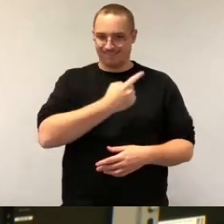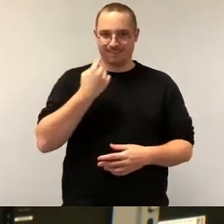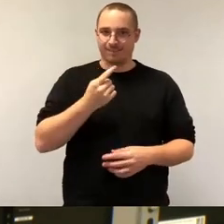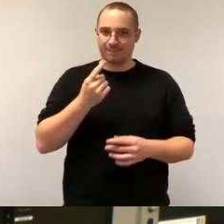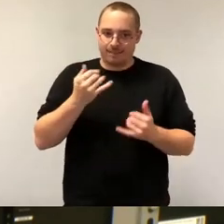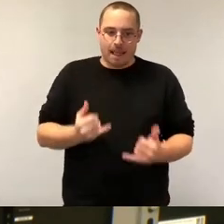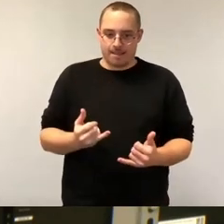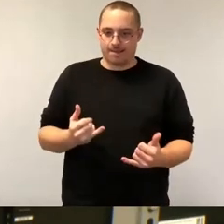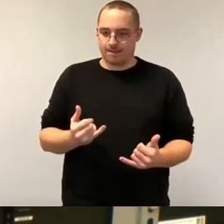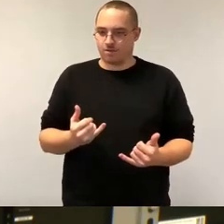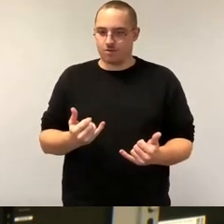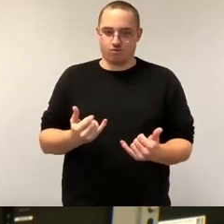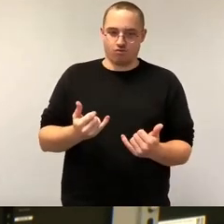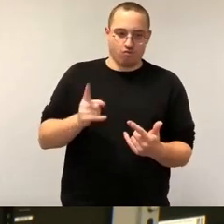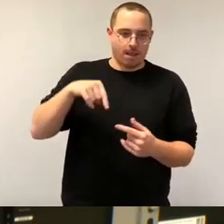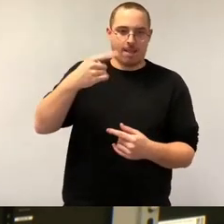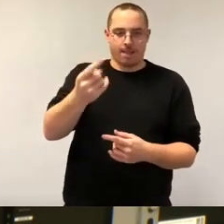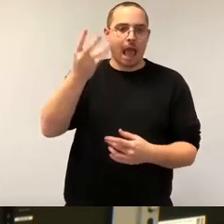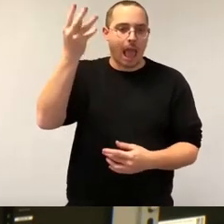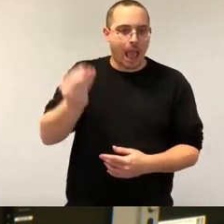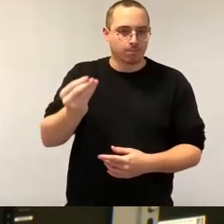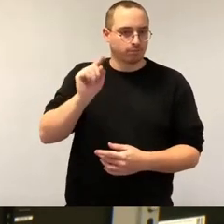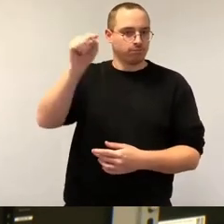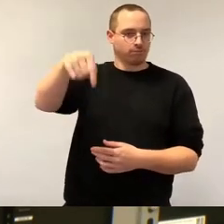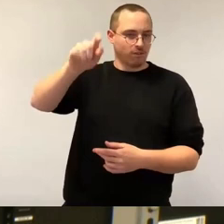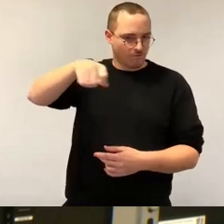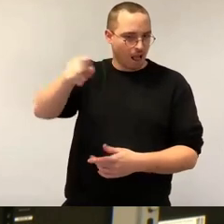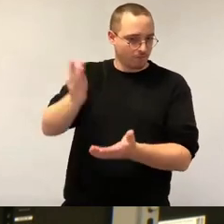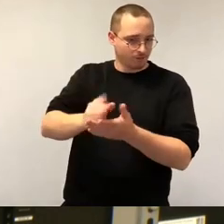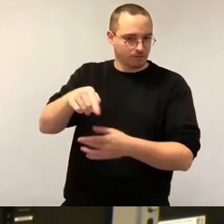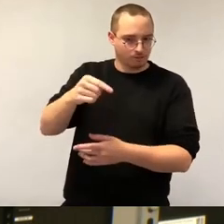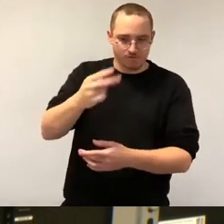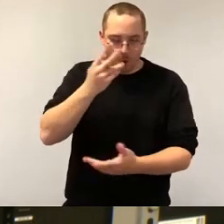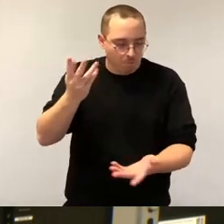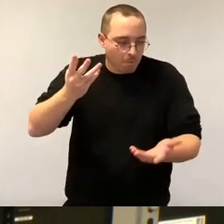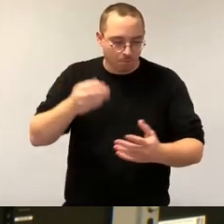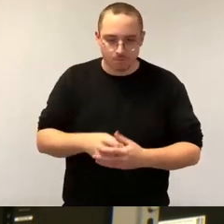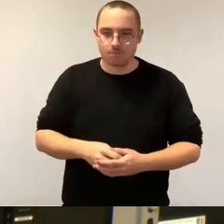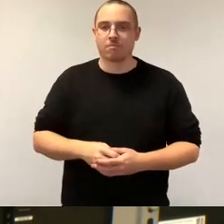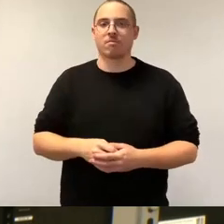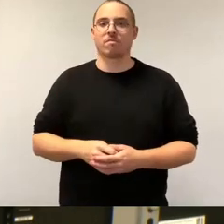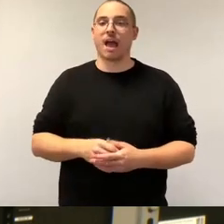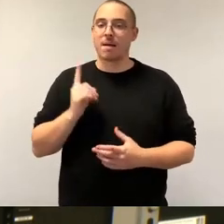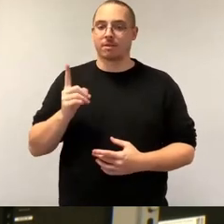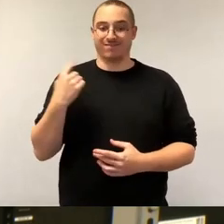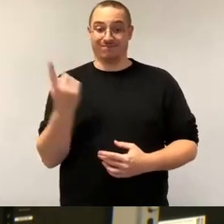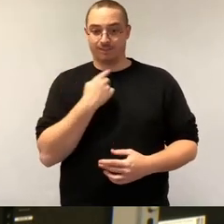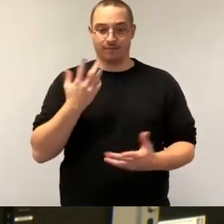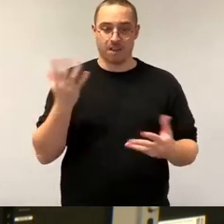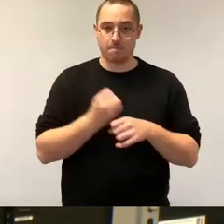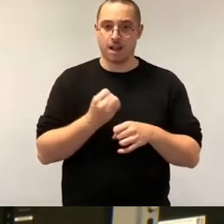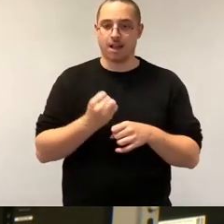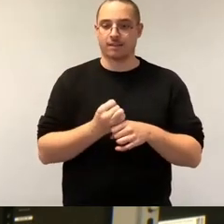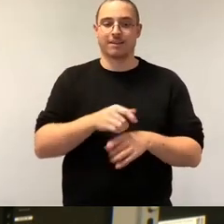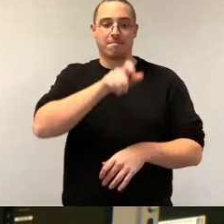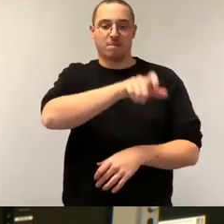immer im Herbst da sein wird, dann im Stadtrat. Und wir repräsentieren die Menschen in Dresden,